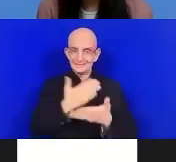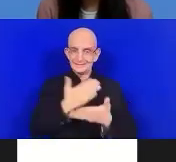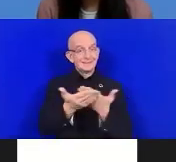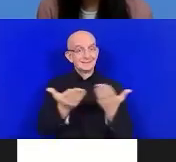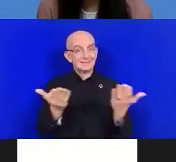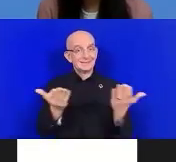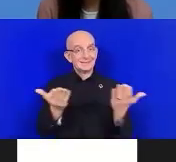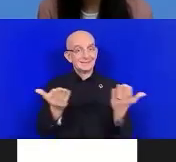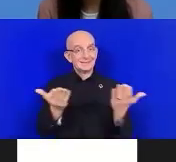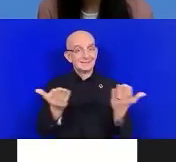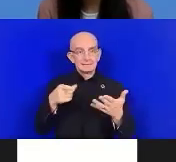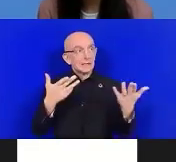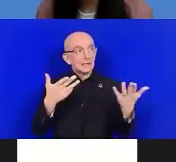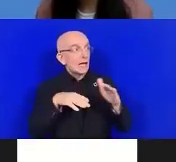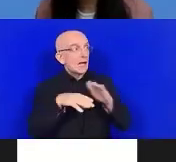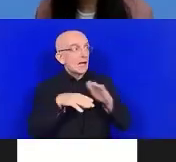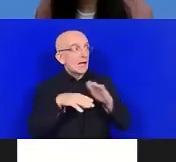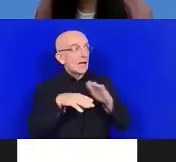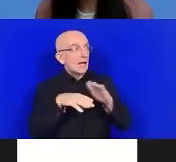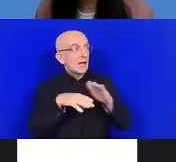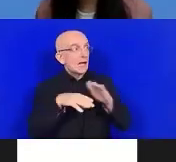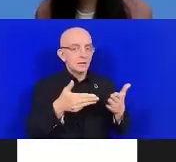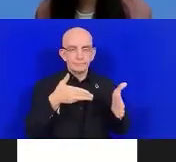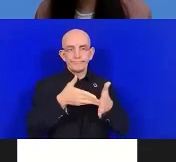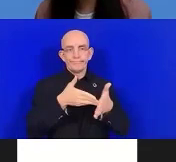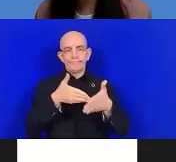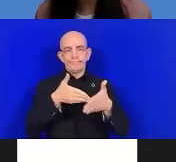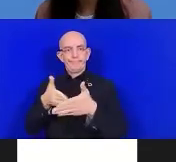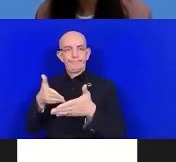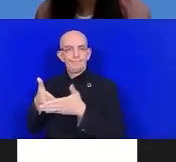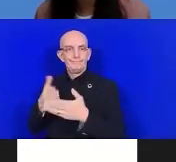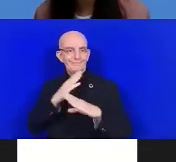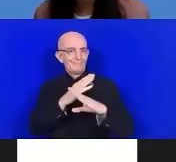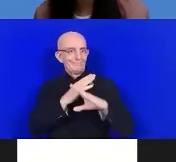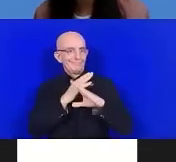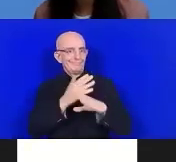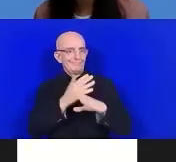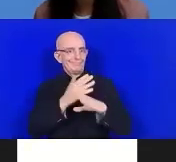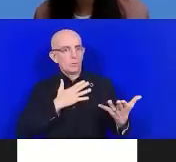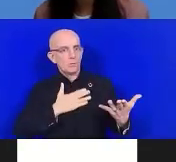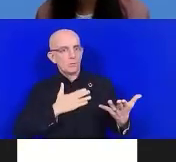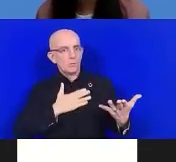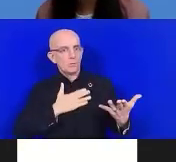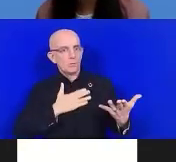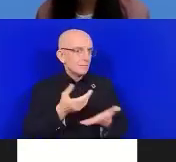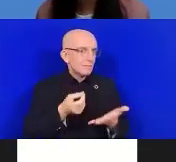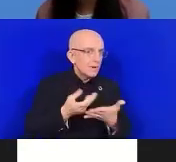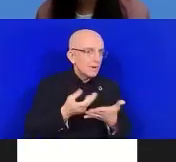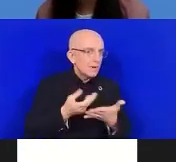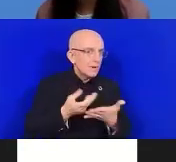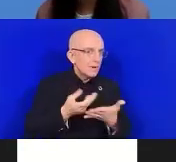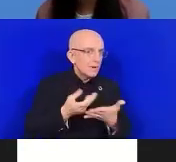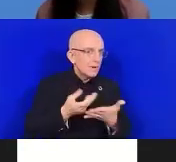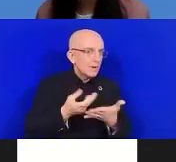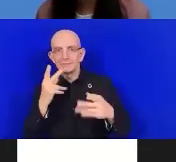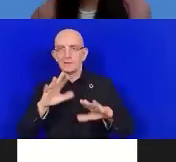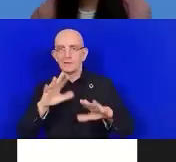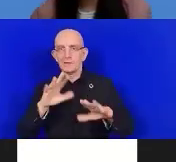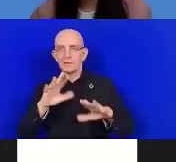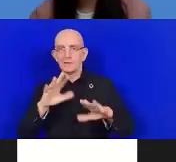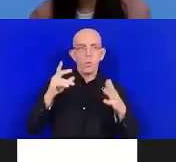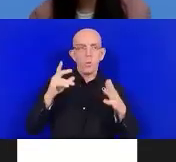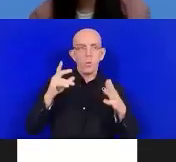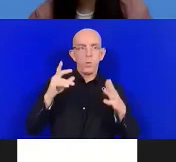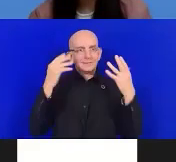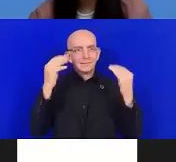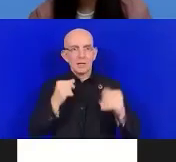en cas de catastrophe. Le cadre Sendai pour la réduction des risques de catastrophe envisage donc briser toutes ces barrières